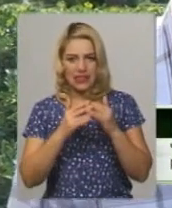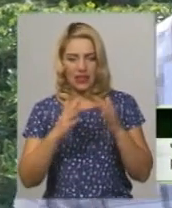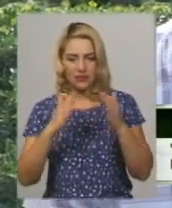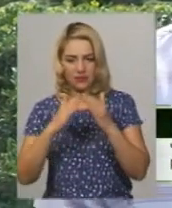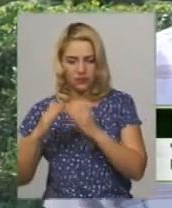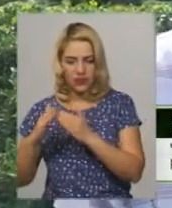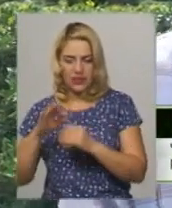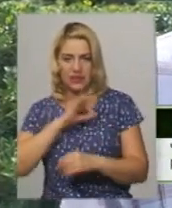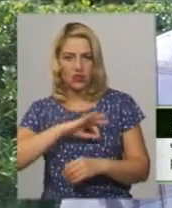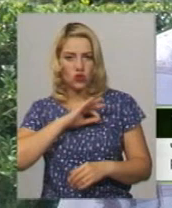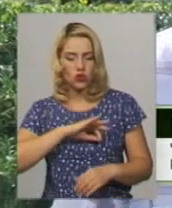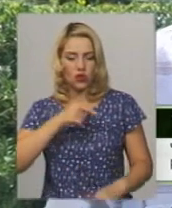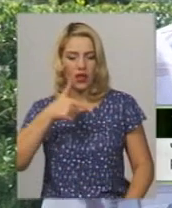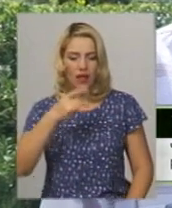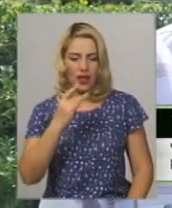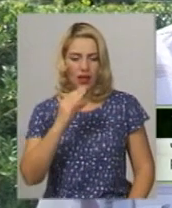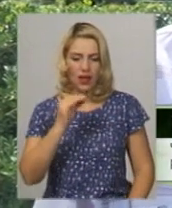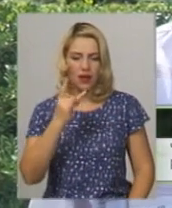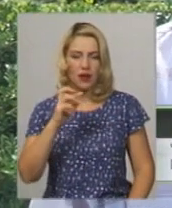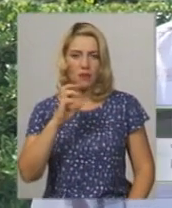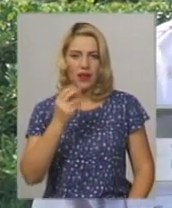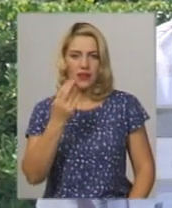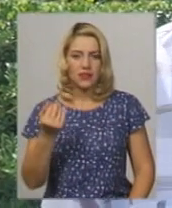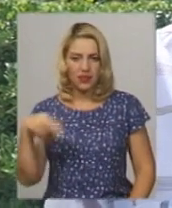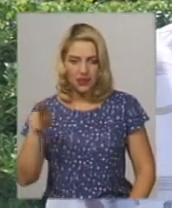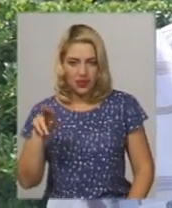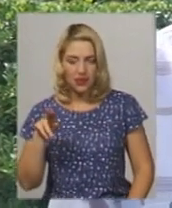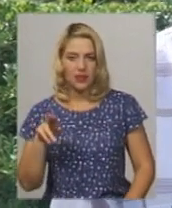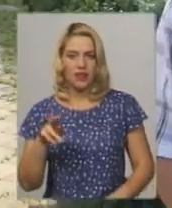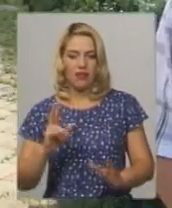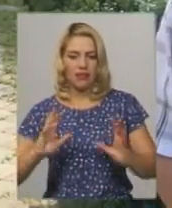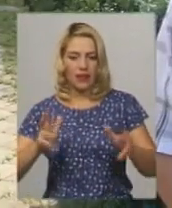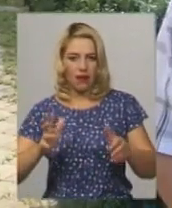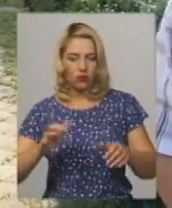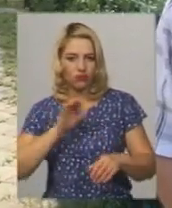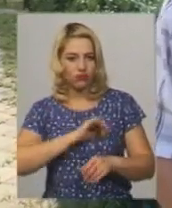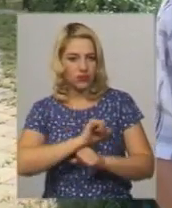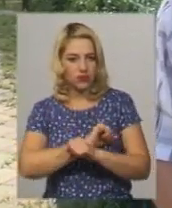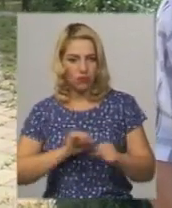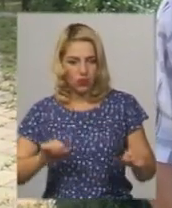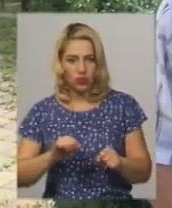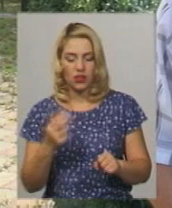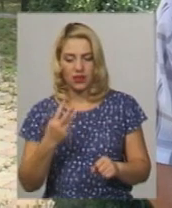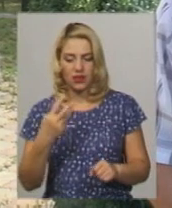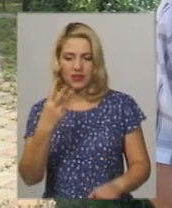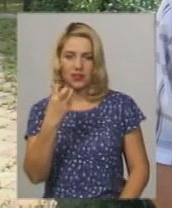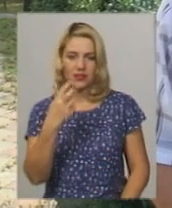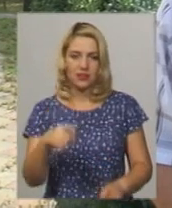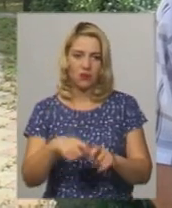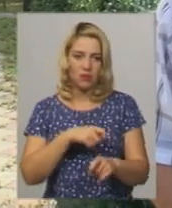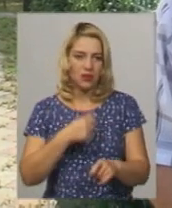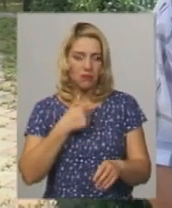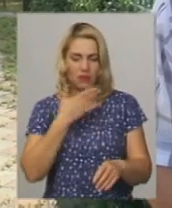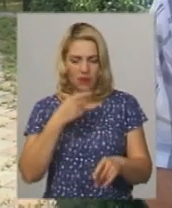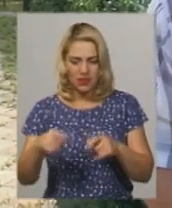використанням транспортного засобу, оце трактор називається, заборонено. Треба 300 метрів, ми не заміряли, але